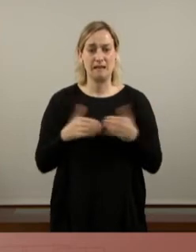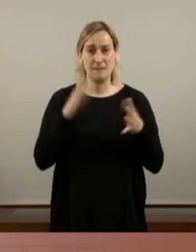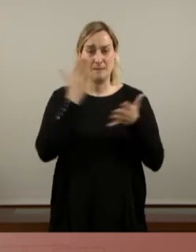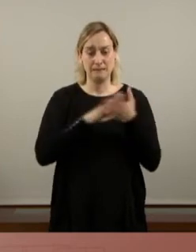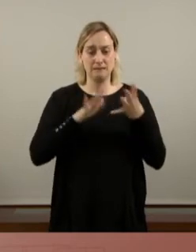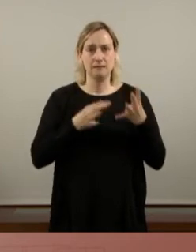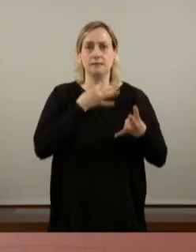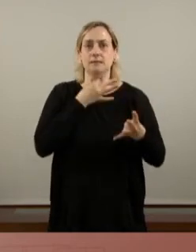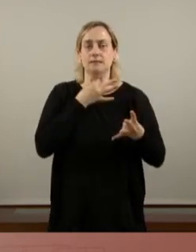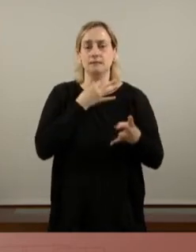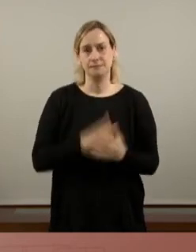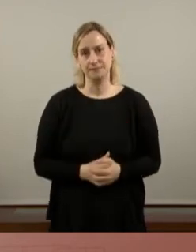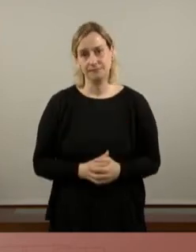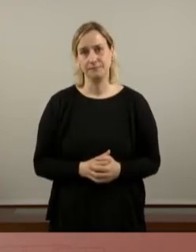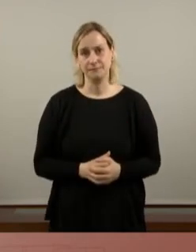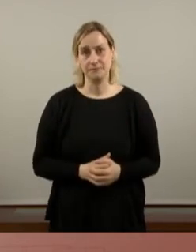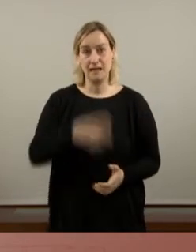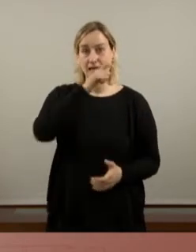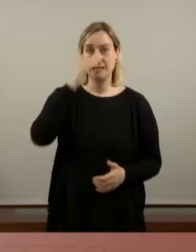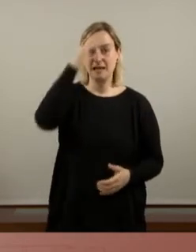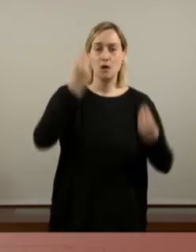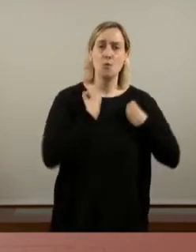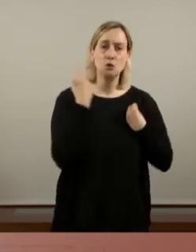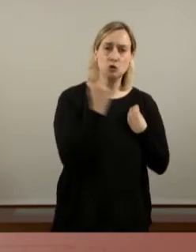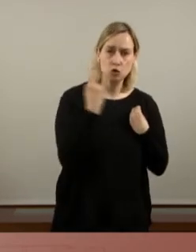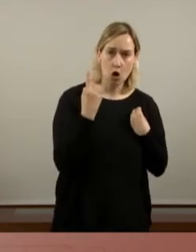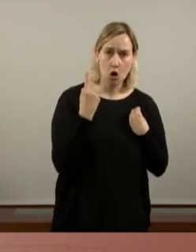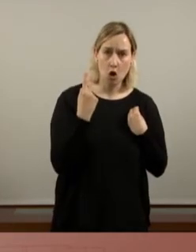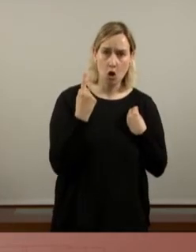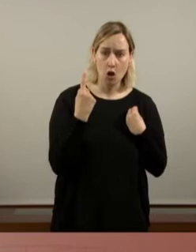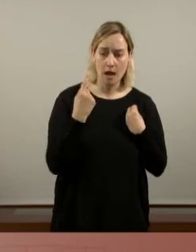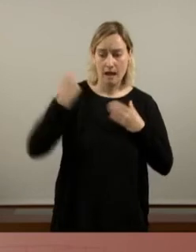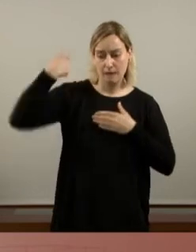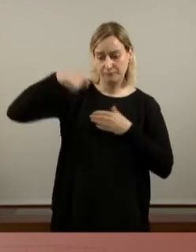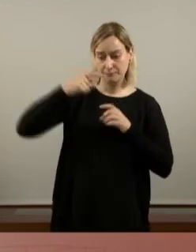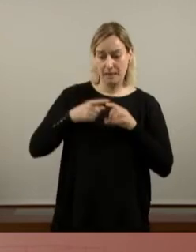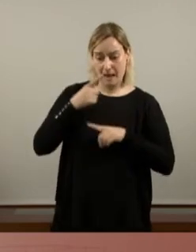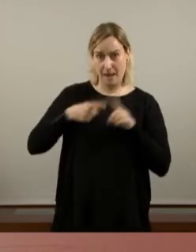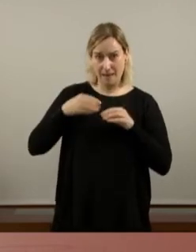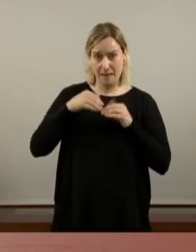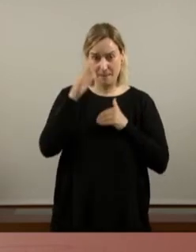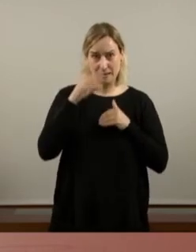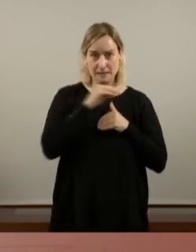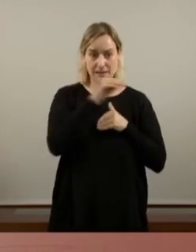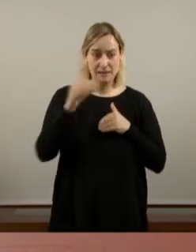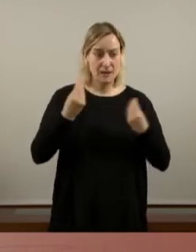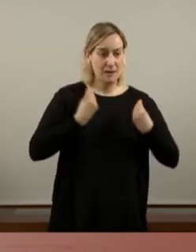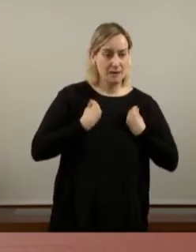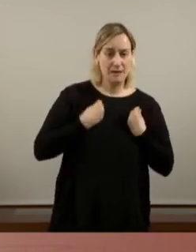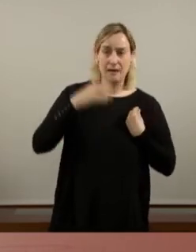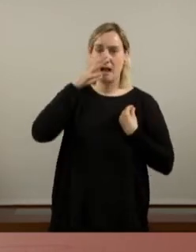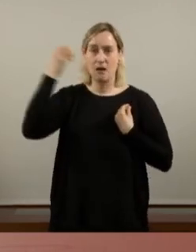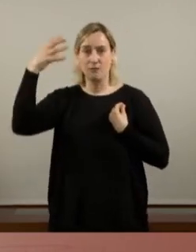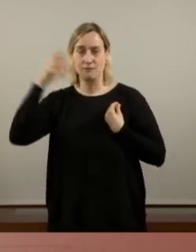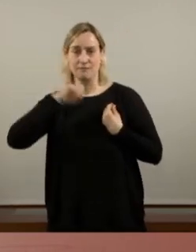de mes. La gent gran que viu sola destina més de la meitat de les despeses anuals a habitatge i subministraments.